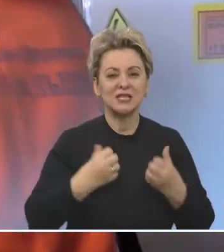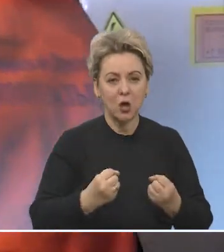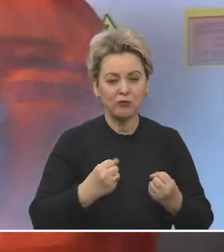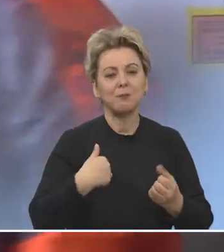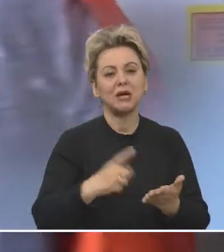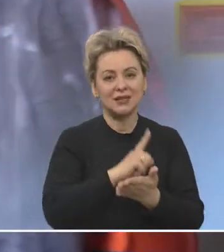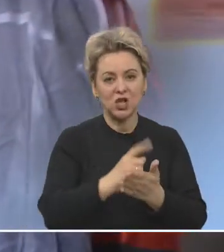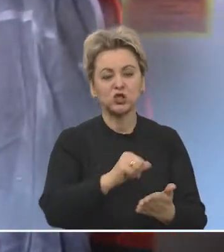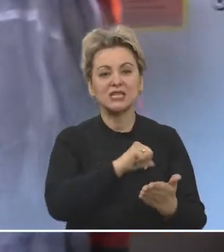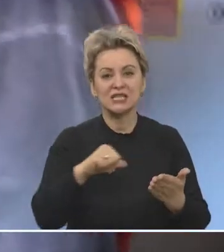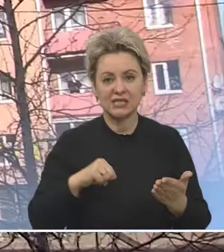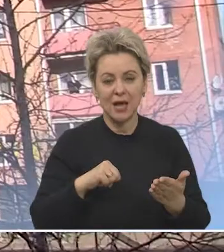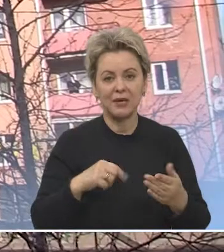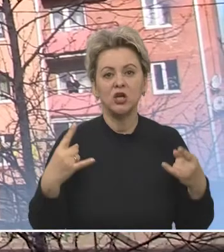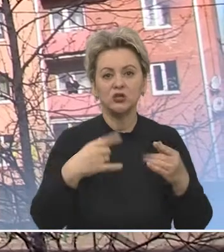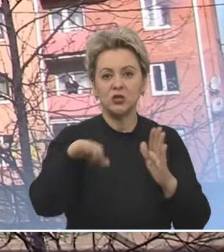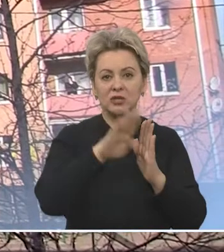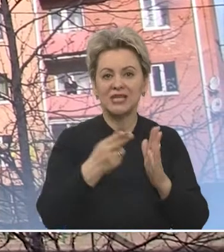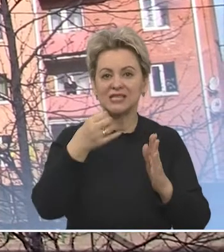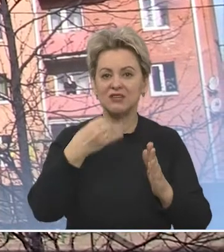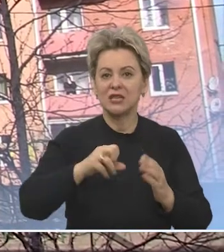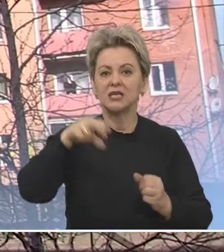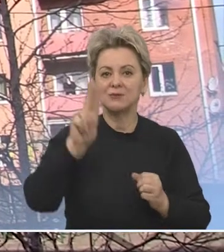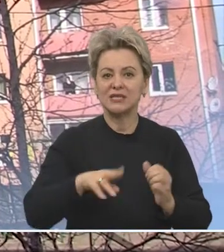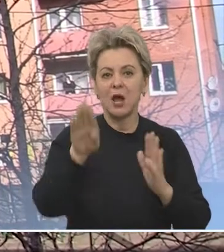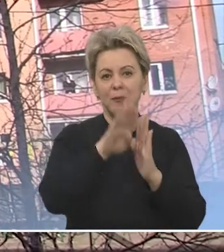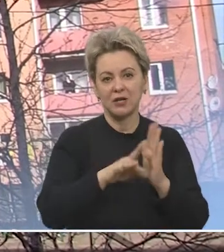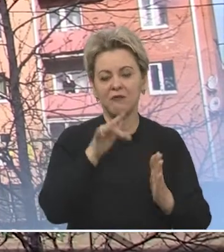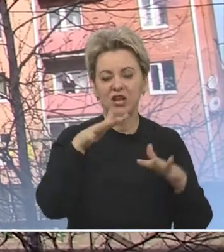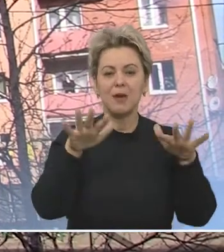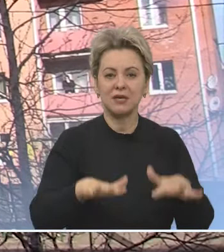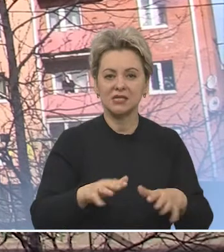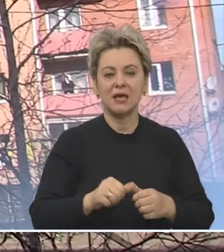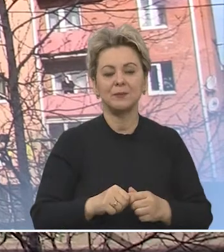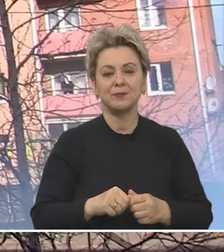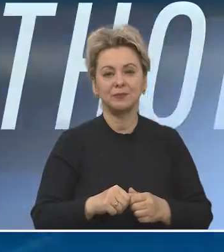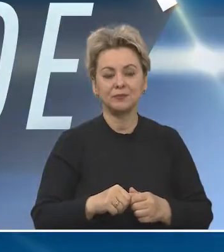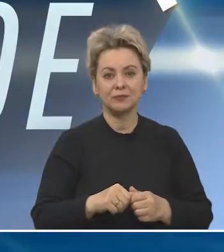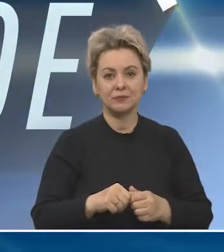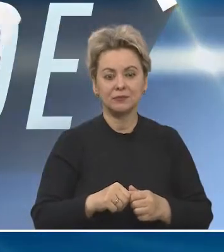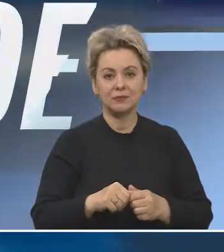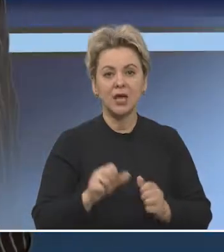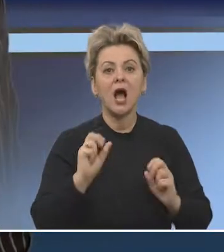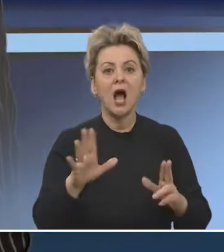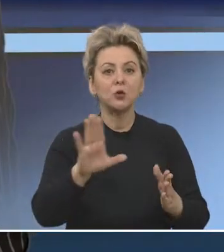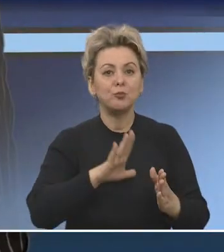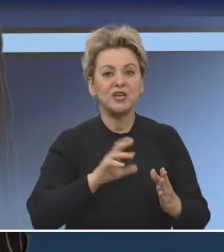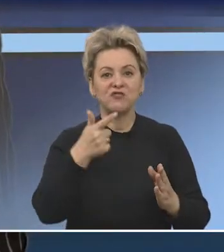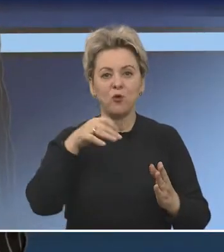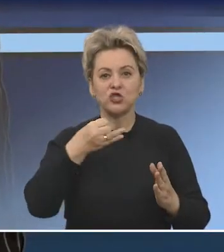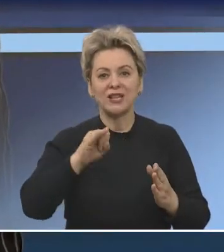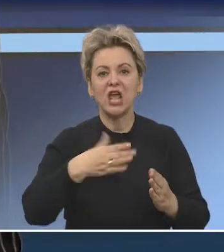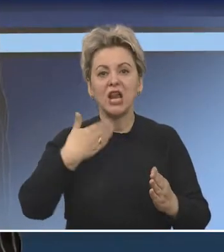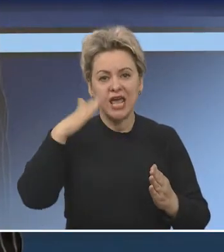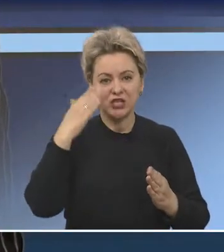собственном здоровье мы должны сами. Телекомпания «Несвятая» специально для программы «Время местное». Как стать